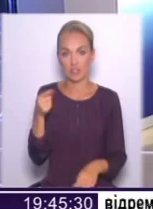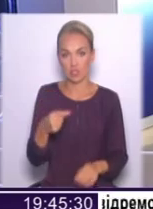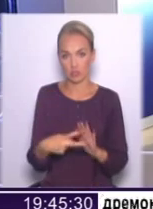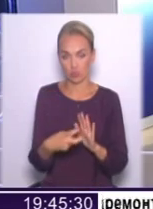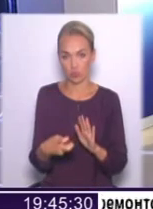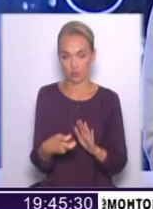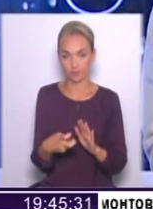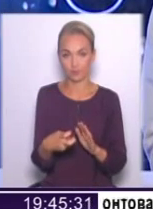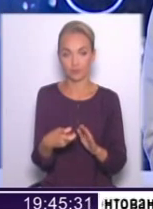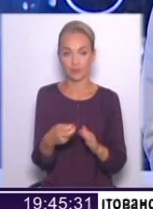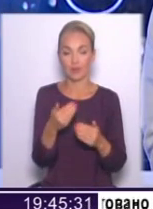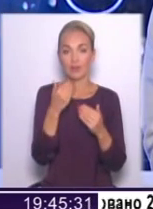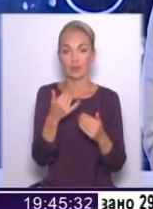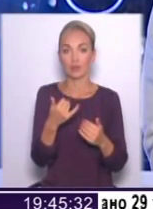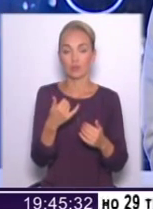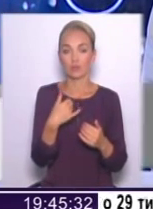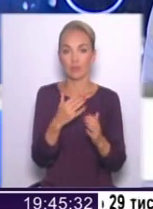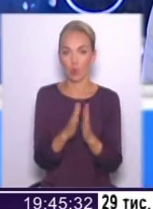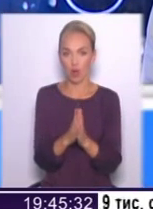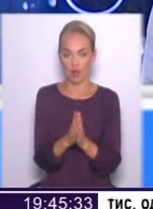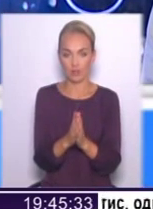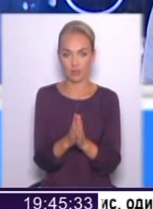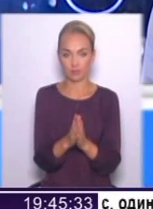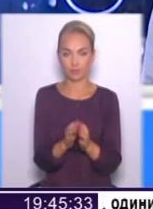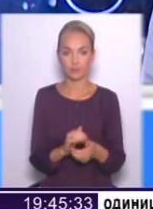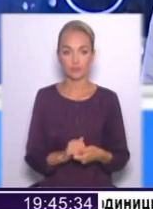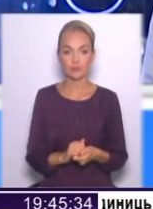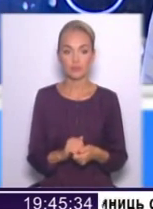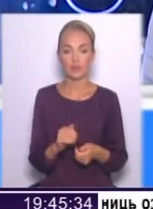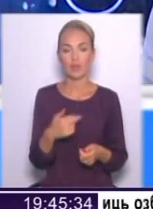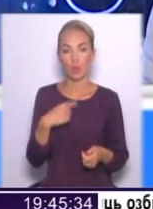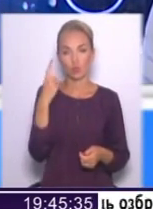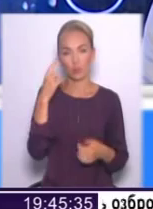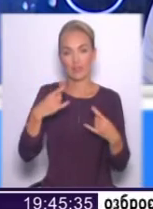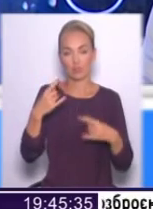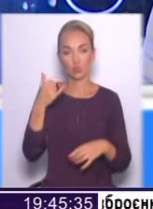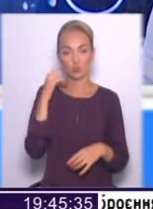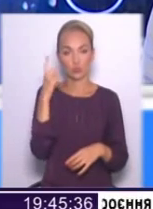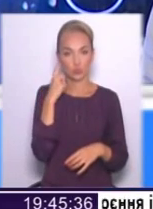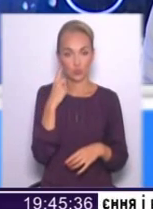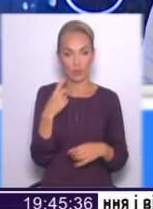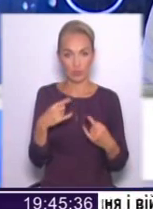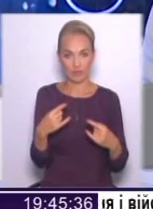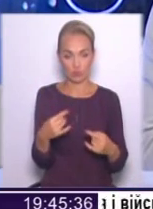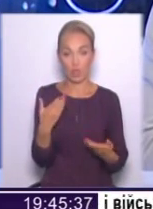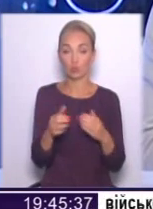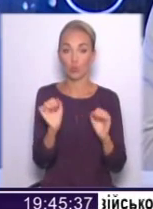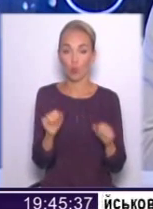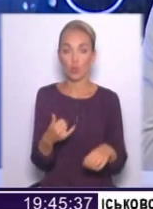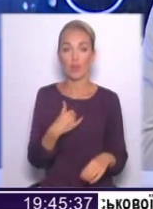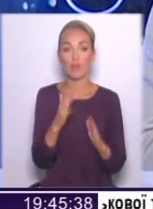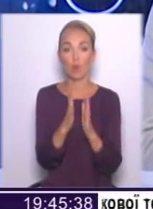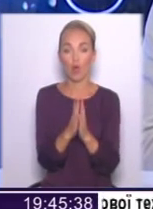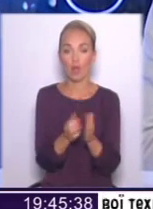якщо можна. Ви нас чуєте ще чи ні? Ні, вже не чую. Я думаю, що по телевізору чую. Якщо можна, у мене